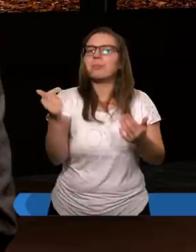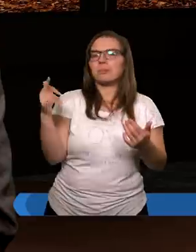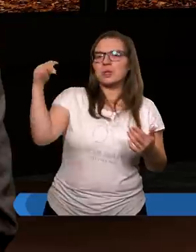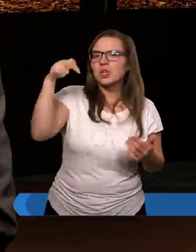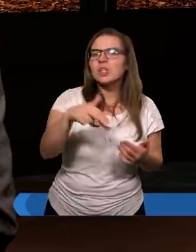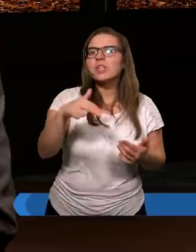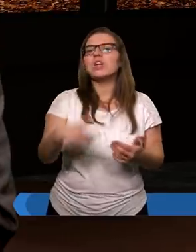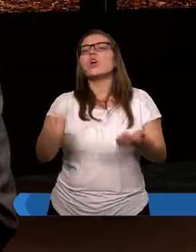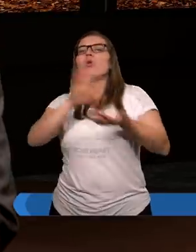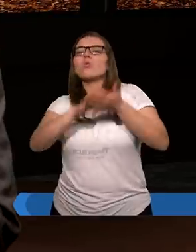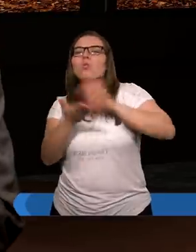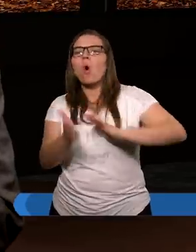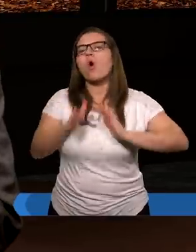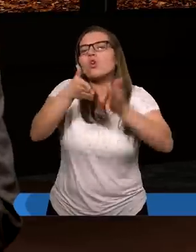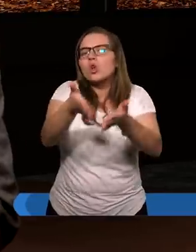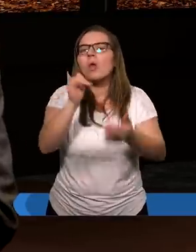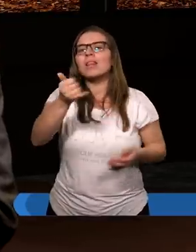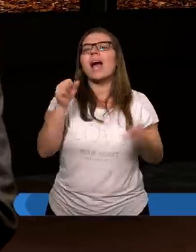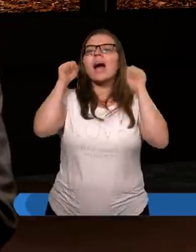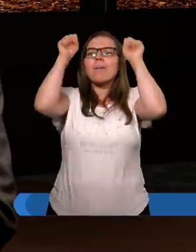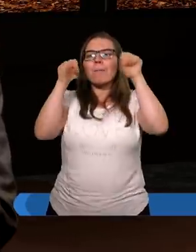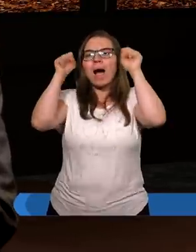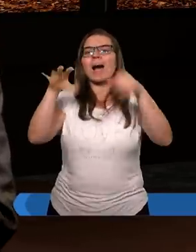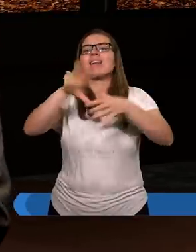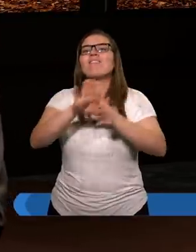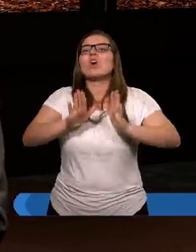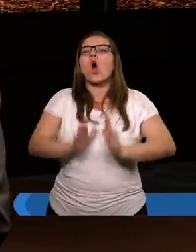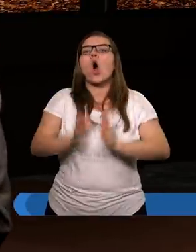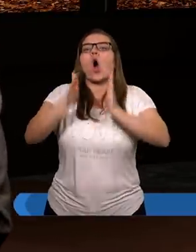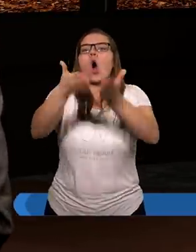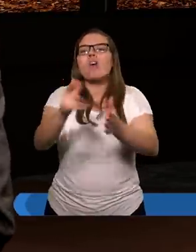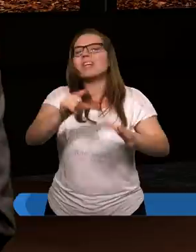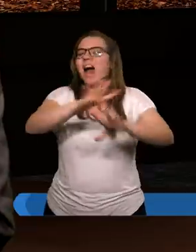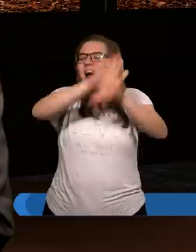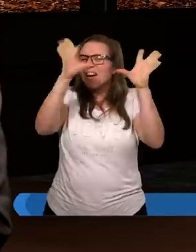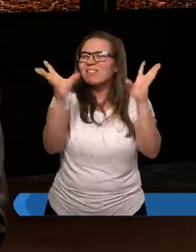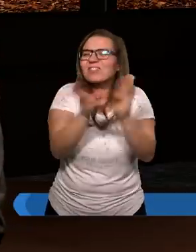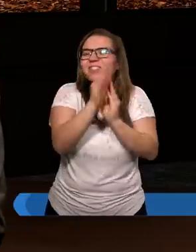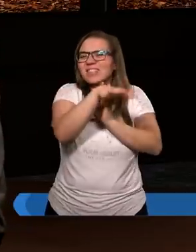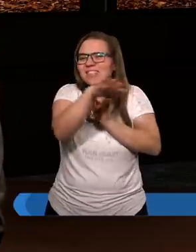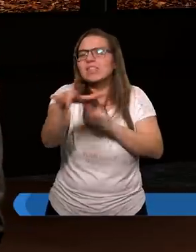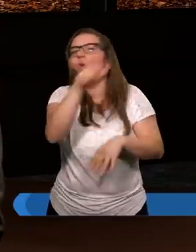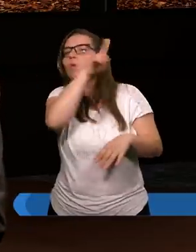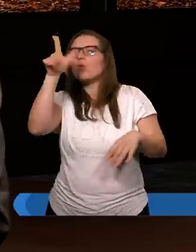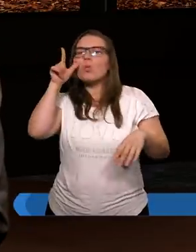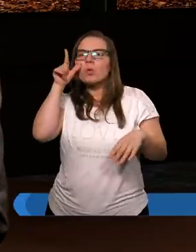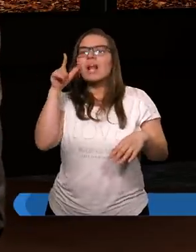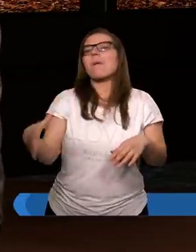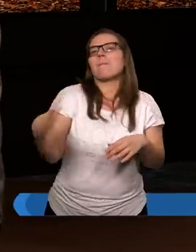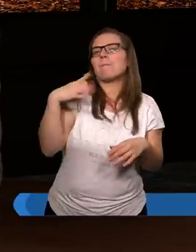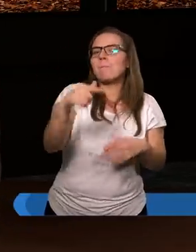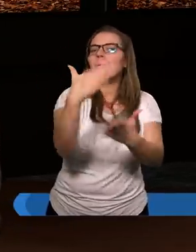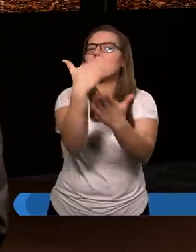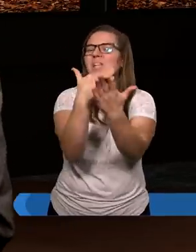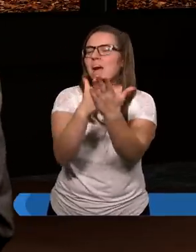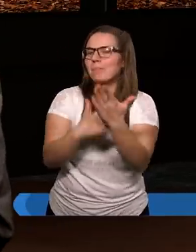być złożony jako baranek w ofierze za wszystkich innych ludzi. Ale były też